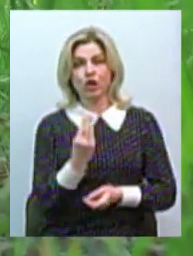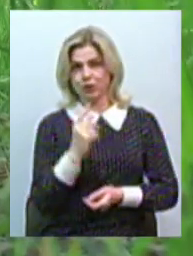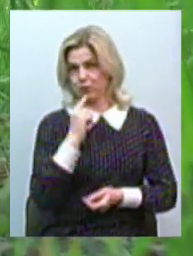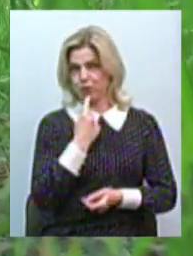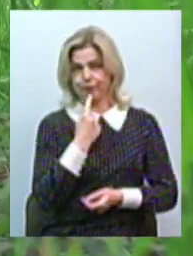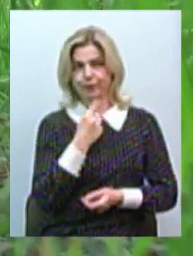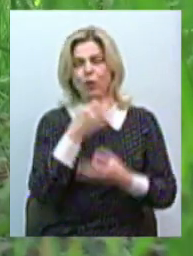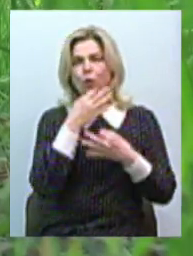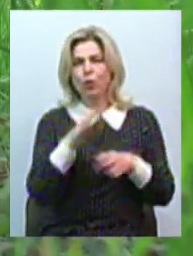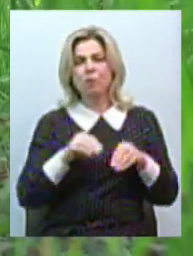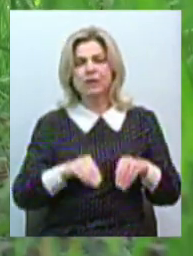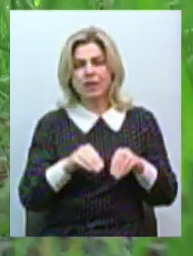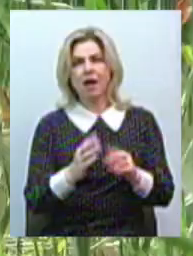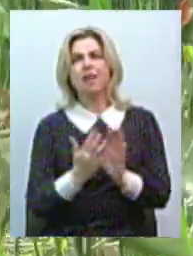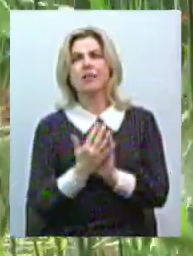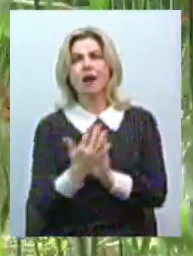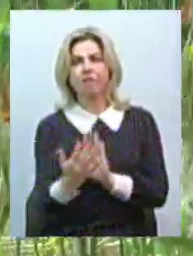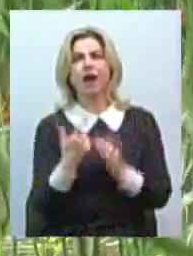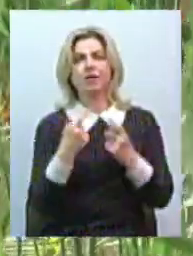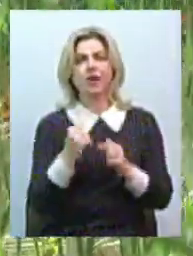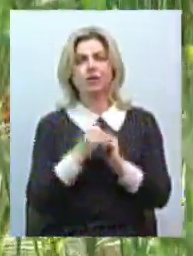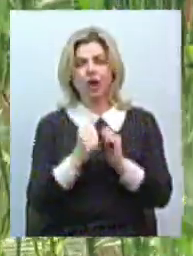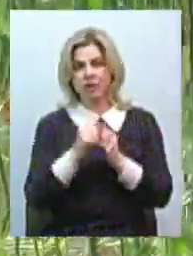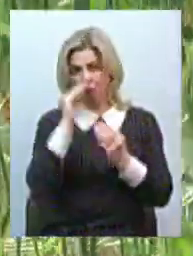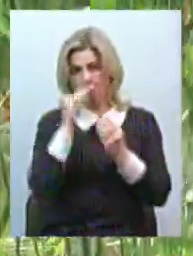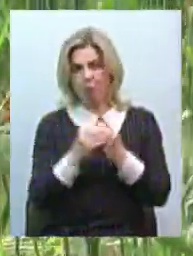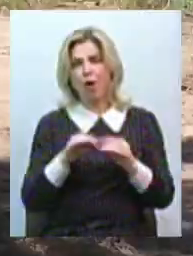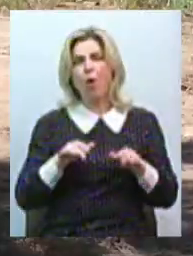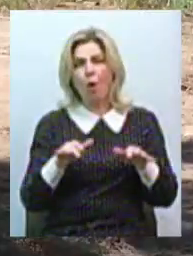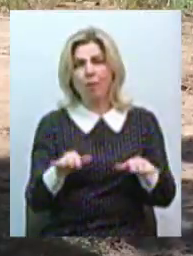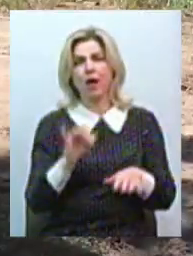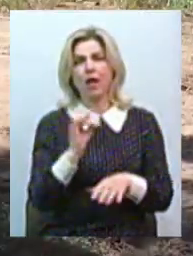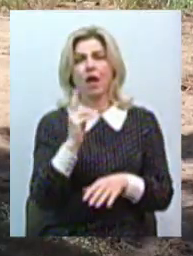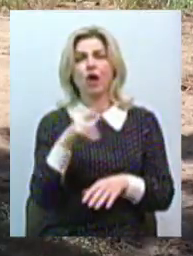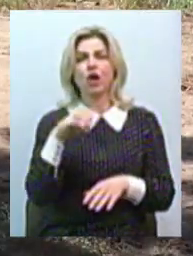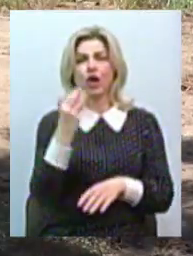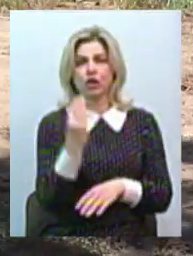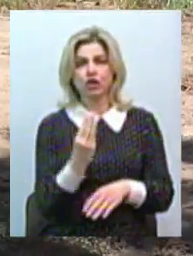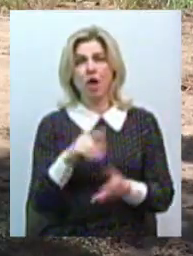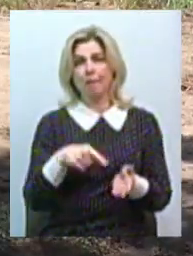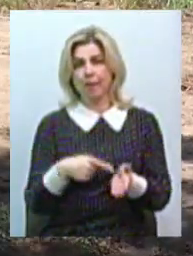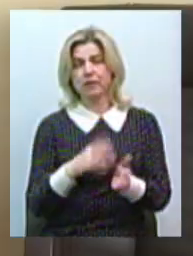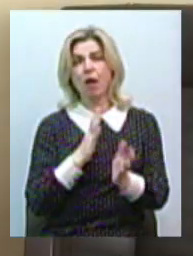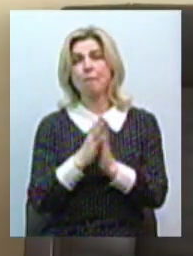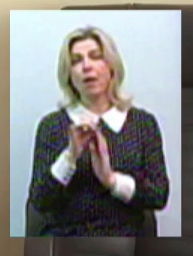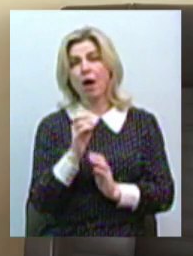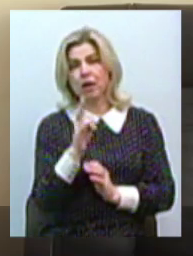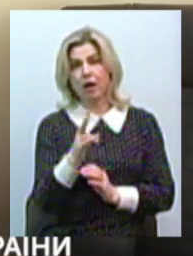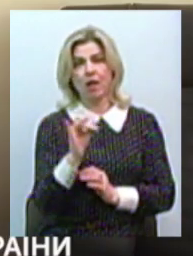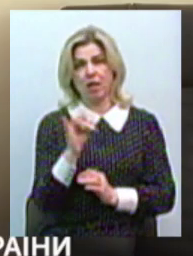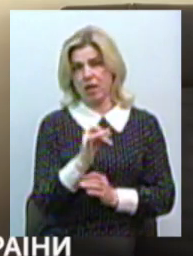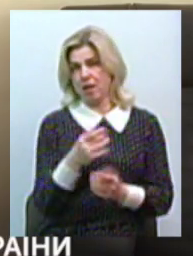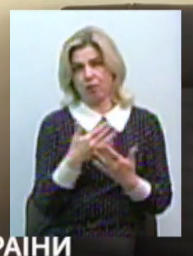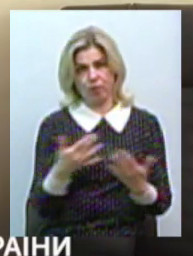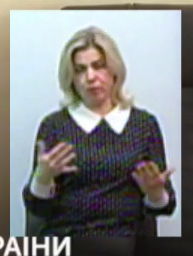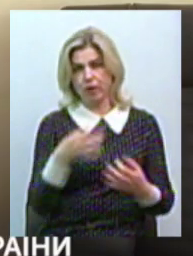-які насадження. Трава, місця, де найчастіше ховаються комахи. Кліщі є і в міських парках, і просто на газонах. Кліщ, він не